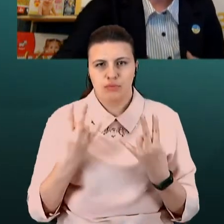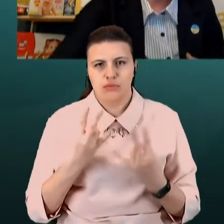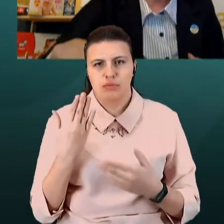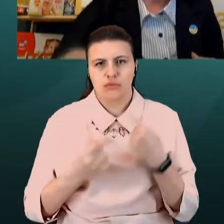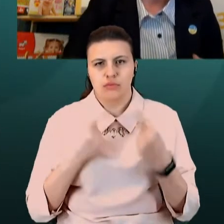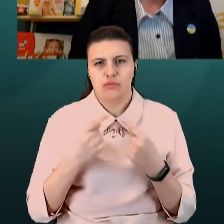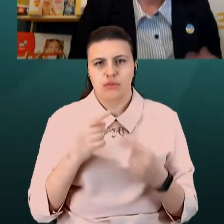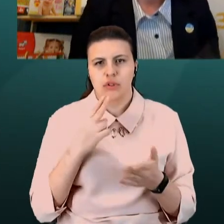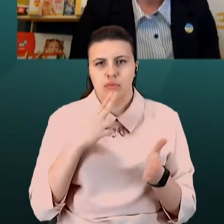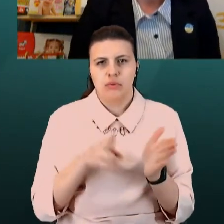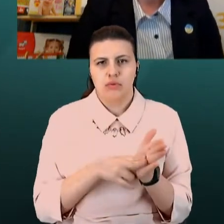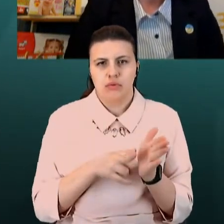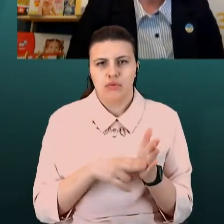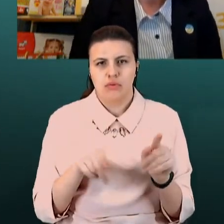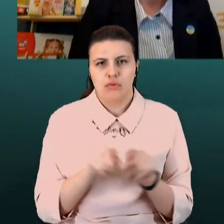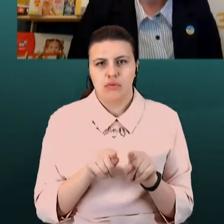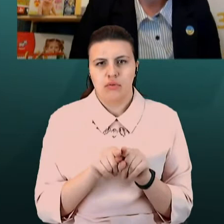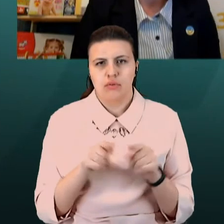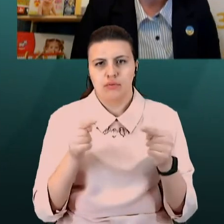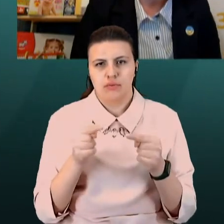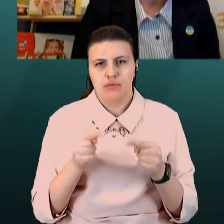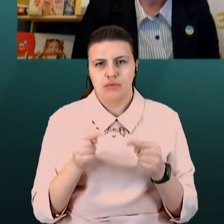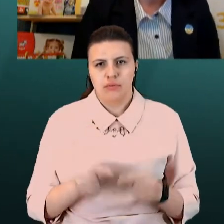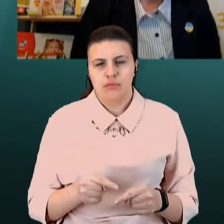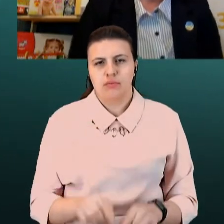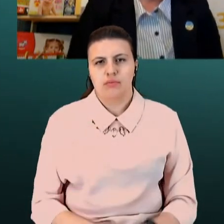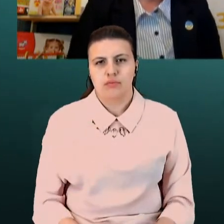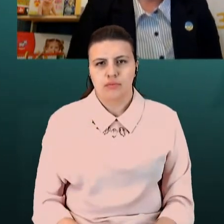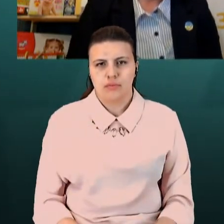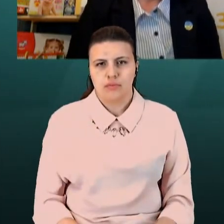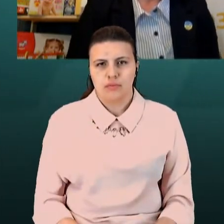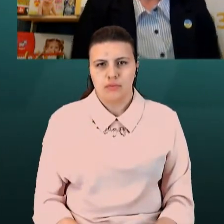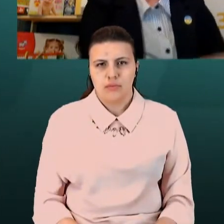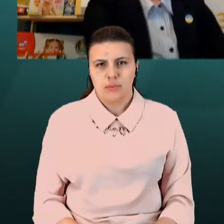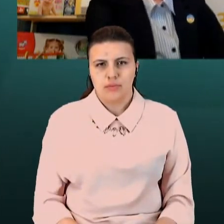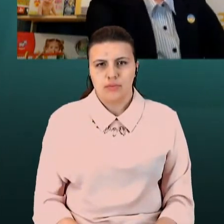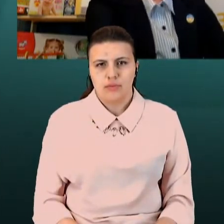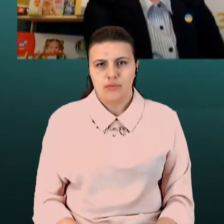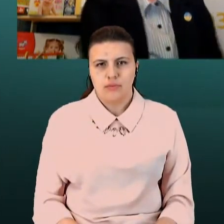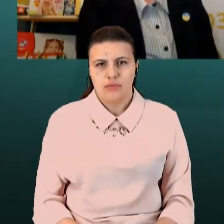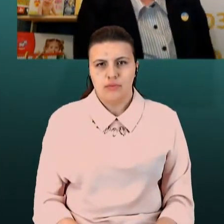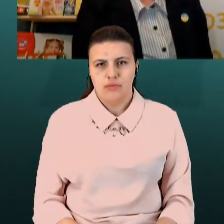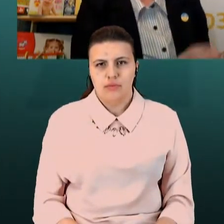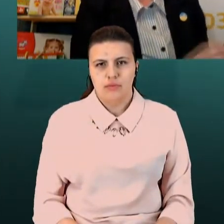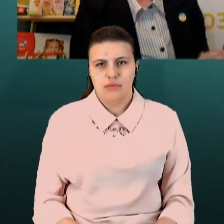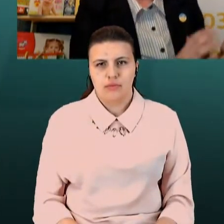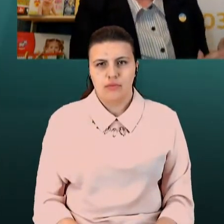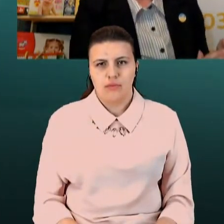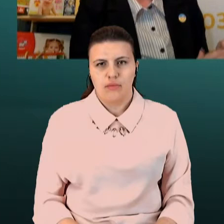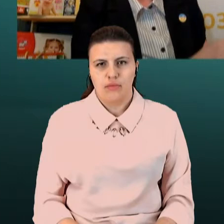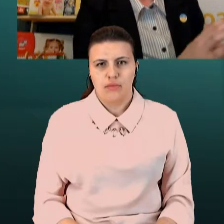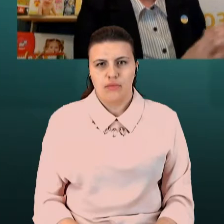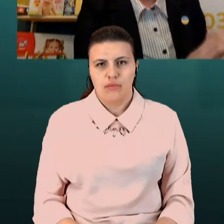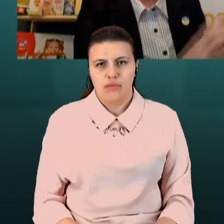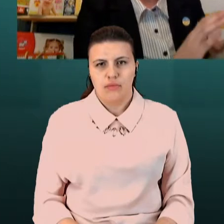повідності технічної парламенту, такий терелизний, в школі. Далі ви шукаєте і артикул